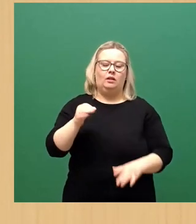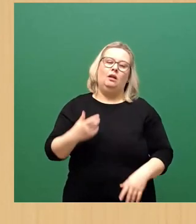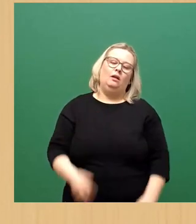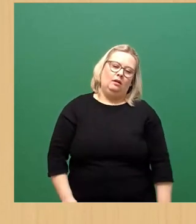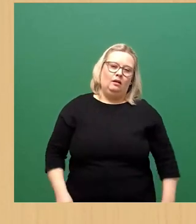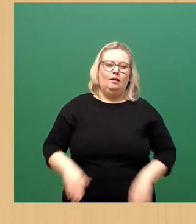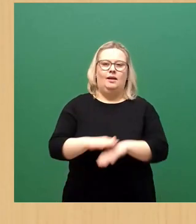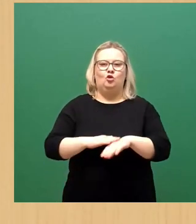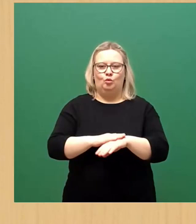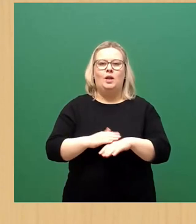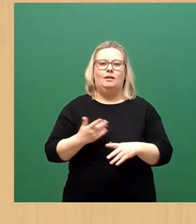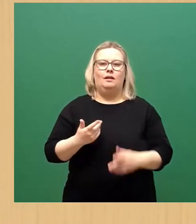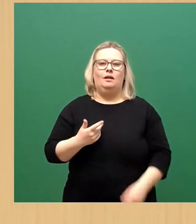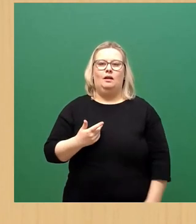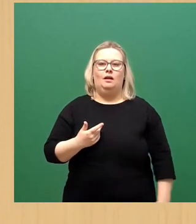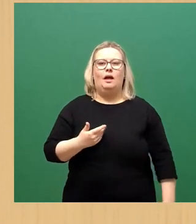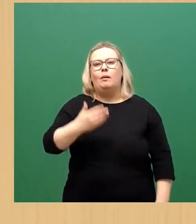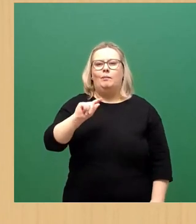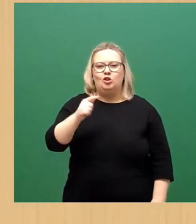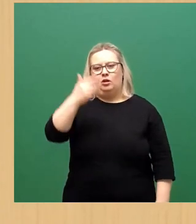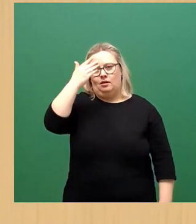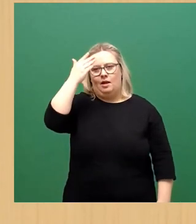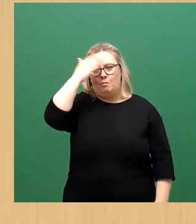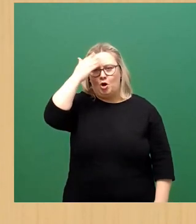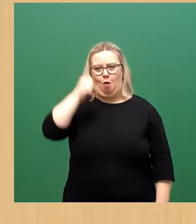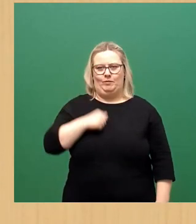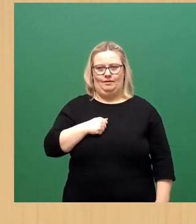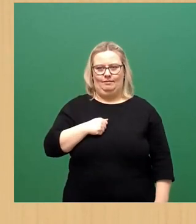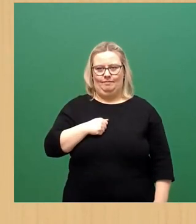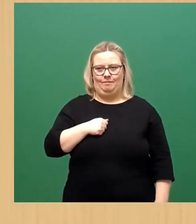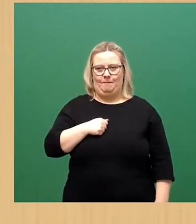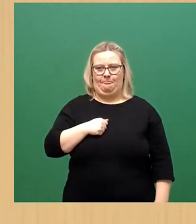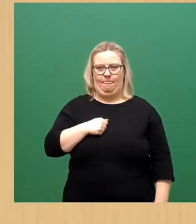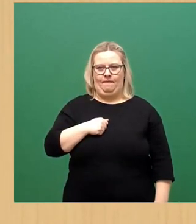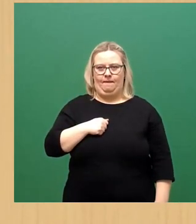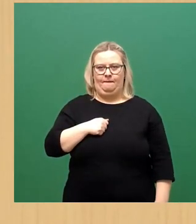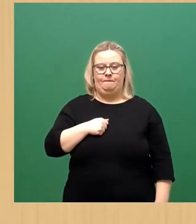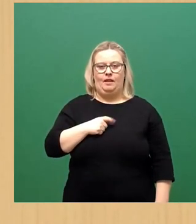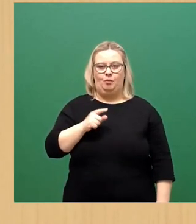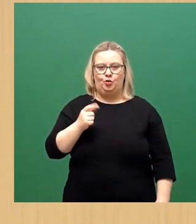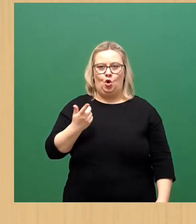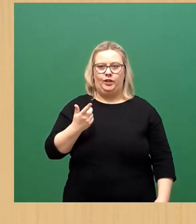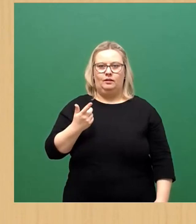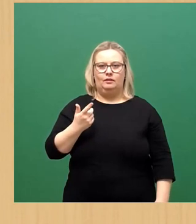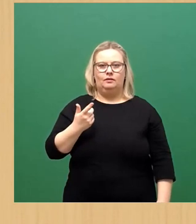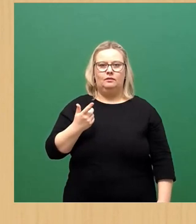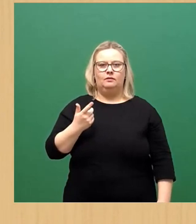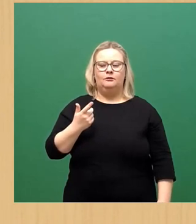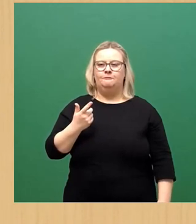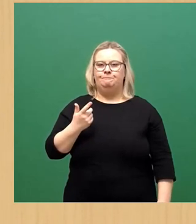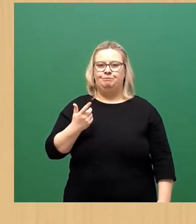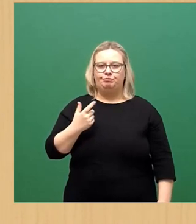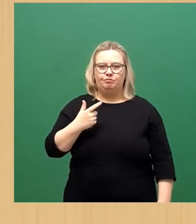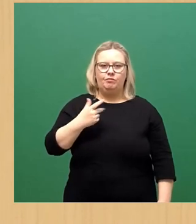so salopp, bekloppt ist. Wirklich bekloppt ist, wenn man sagt, Mensch, wir haben unterstützt, das DRK, haben